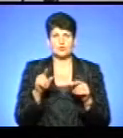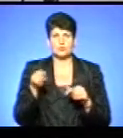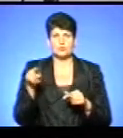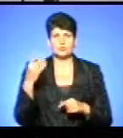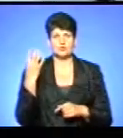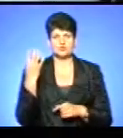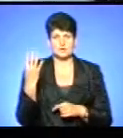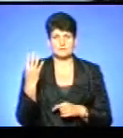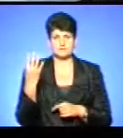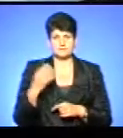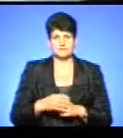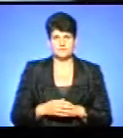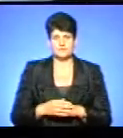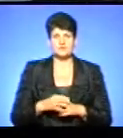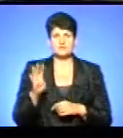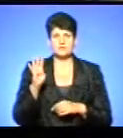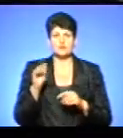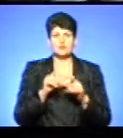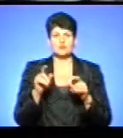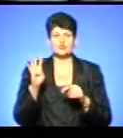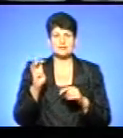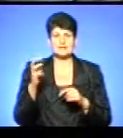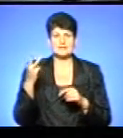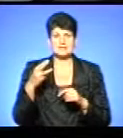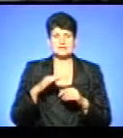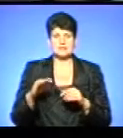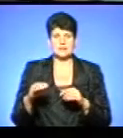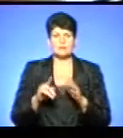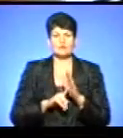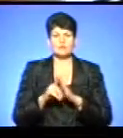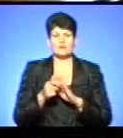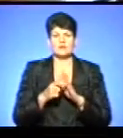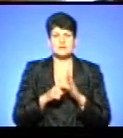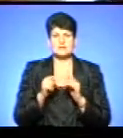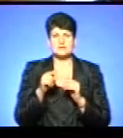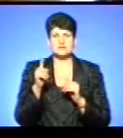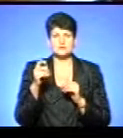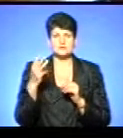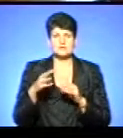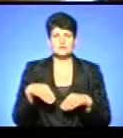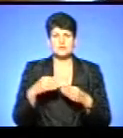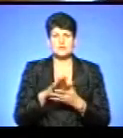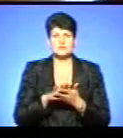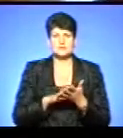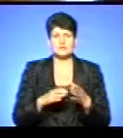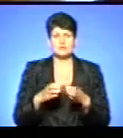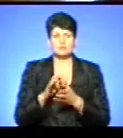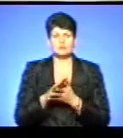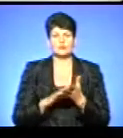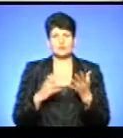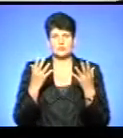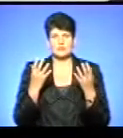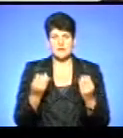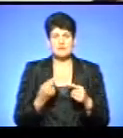4. У четвертій школі 430 учнів початкових класів. З них 130 подали заяви на групи продовженого дня.